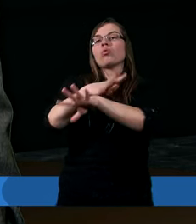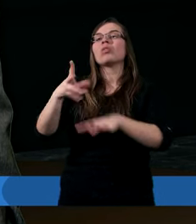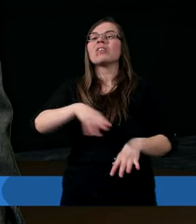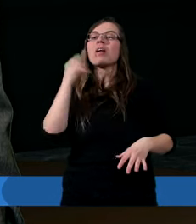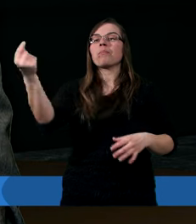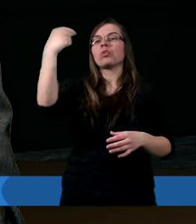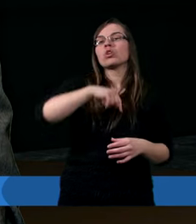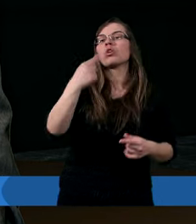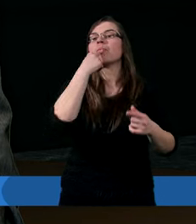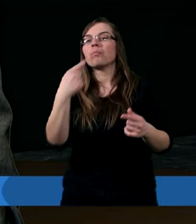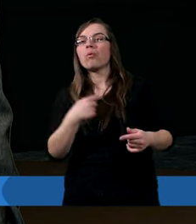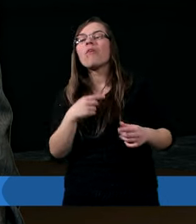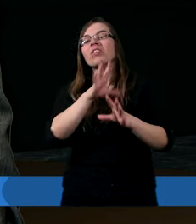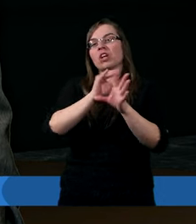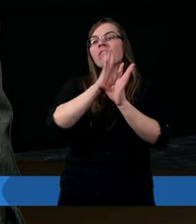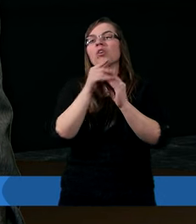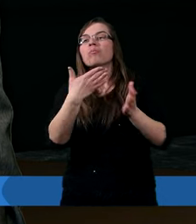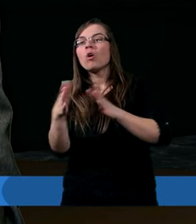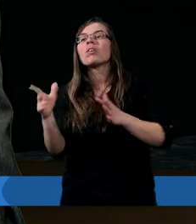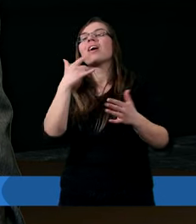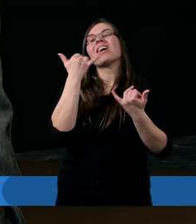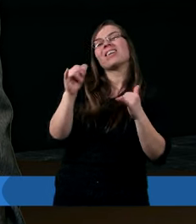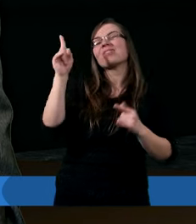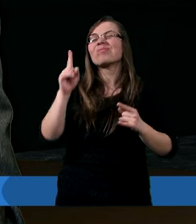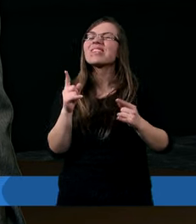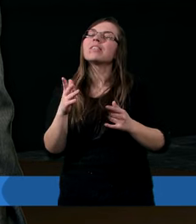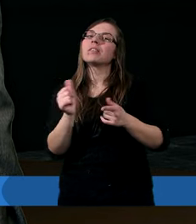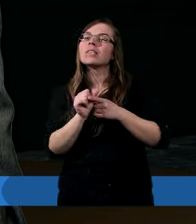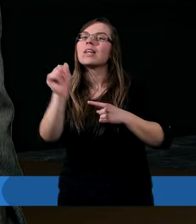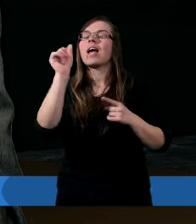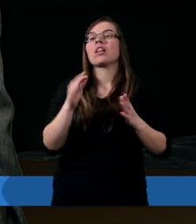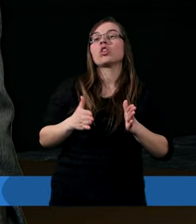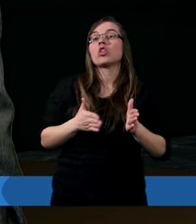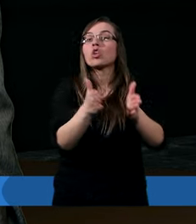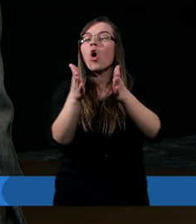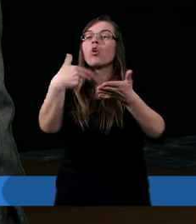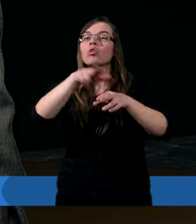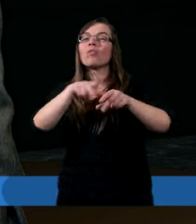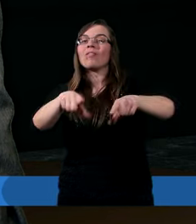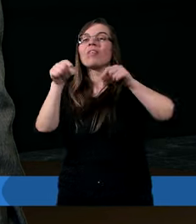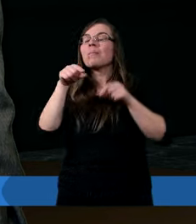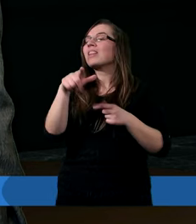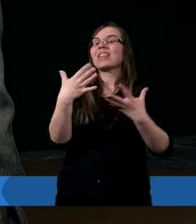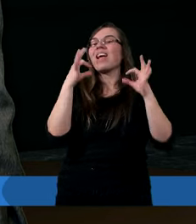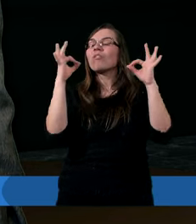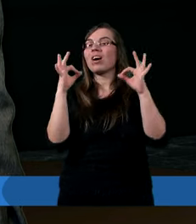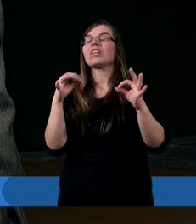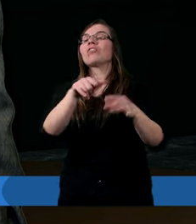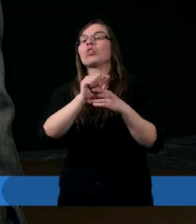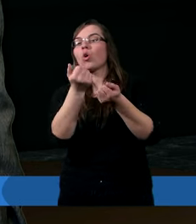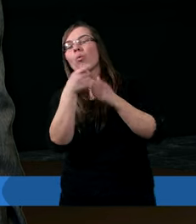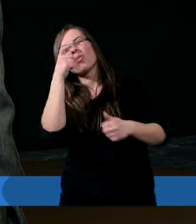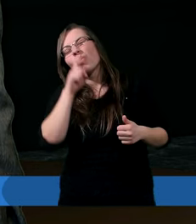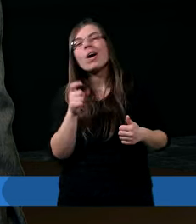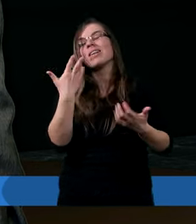przyjdzie, będzie nam mówił, no słuchaj, dobrze idziesz, jest wszystko w porządku. Wydaje mi się, że między innymi powiedzia, słuchaj, droga i decyzje, które wybierasz są niewłaściwe, są złe,